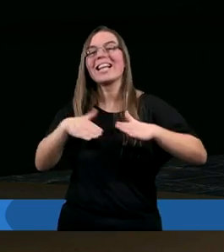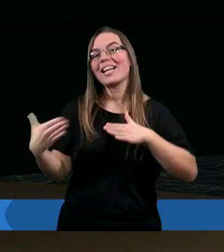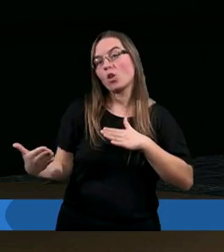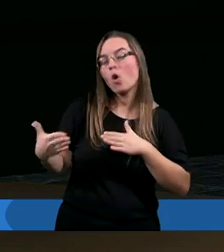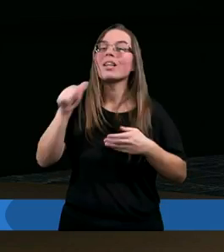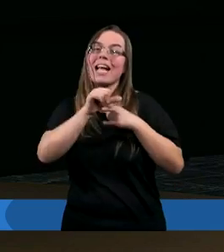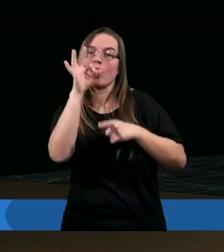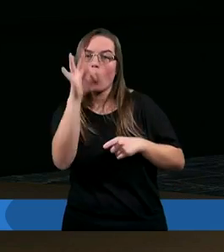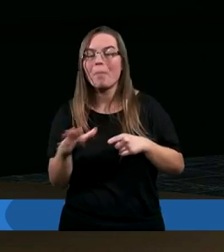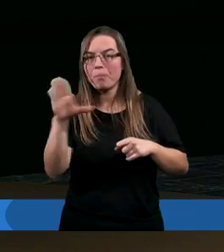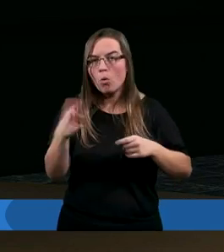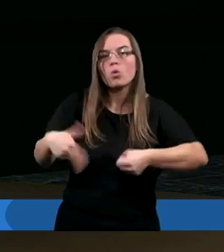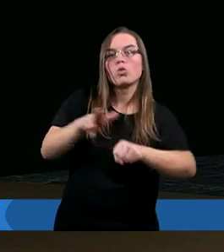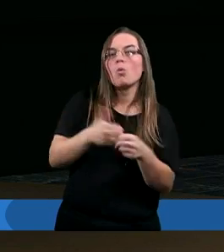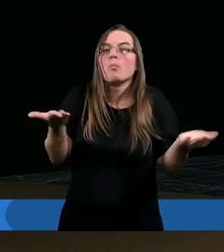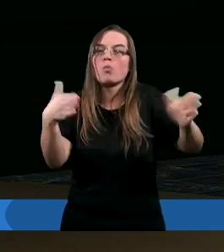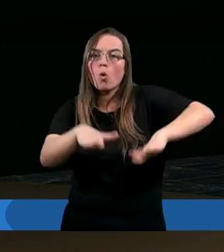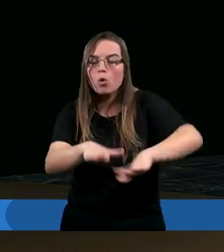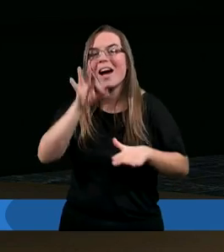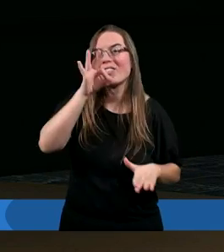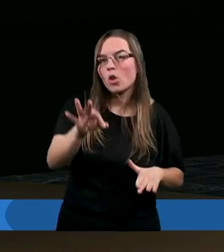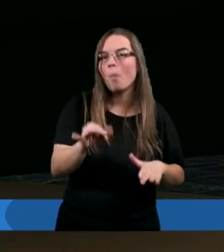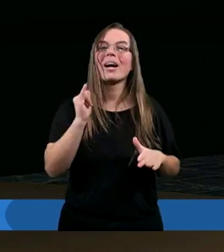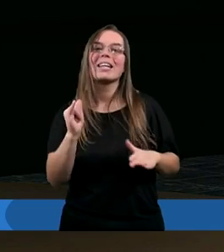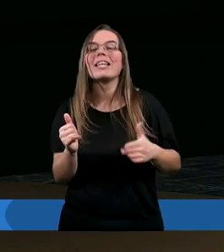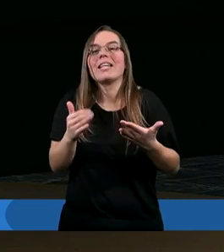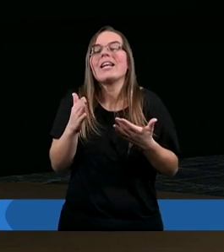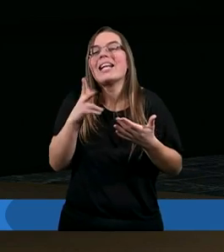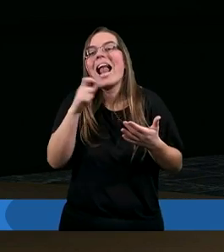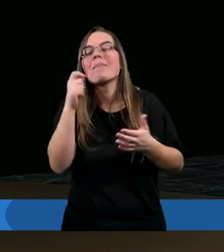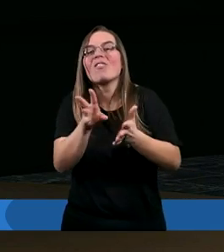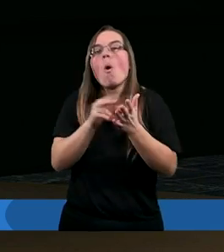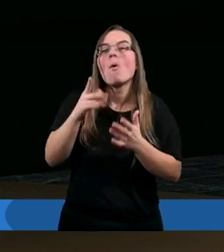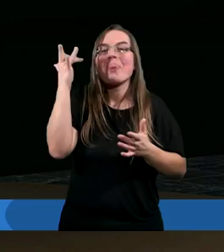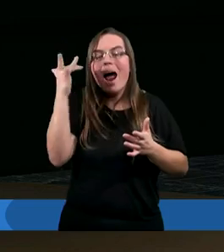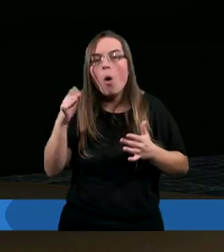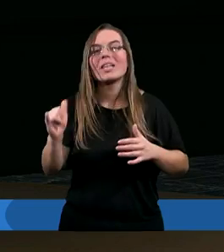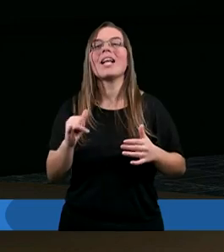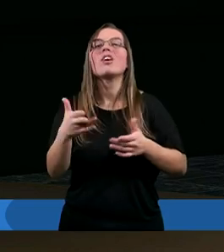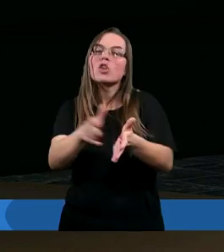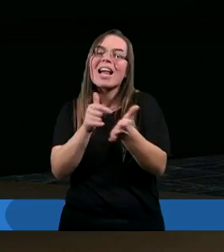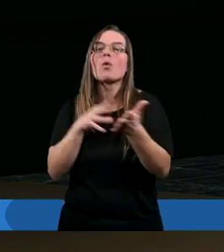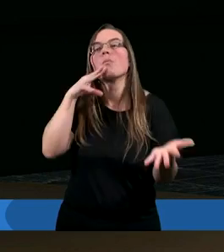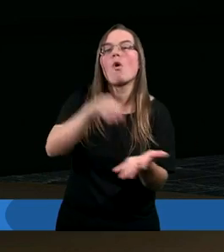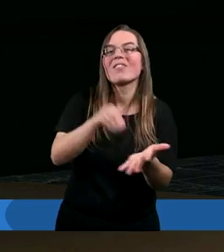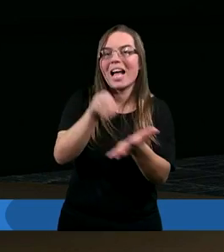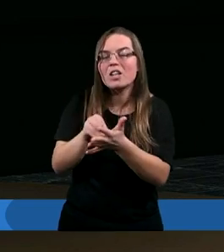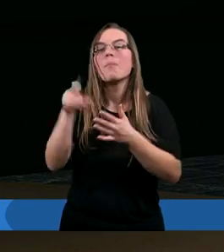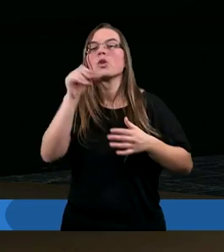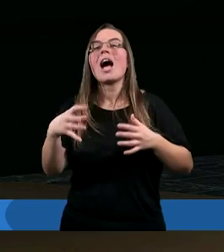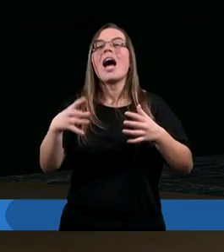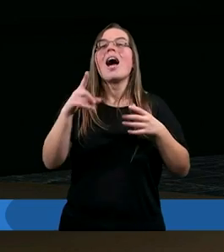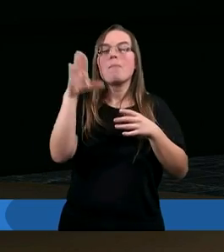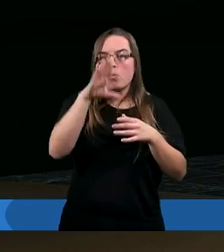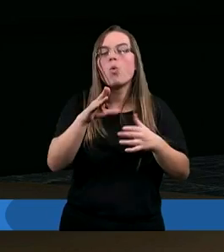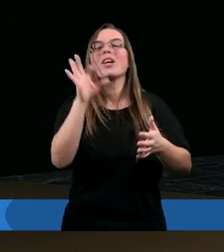strony jest dobry Bóg, który błogosławi dobrym i no w tej formule teologicznej często powtarzanej, że Bóg za dobre